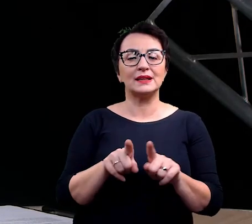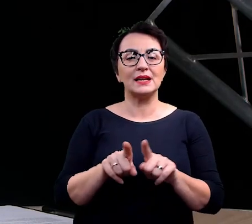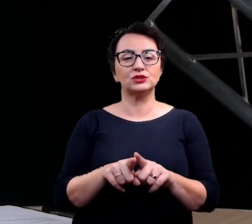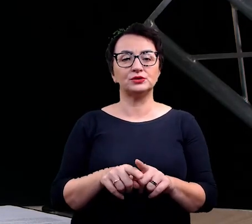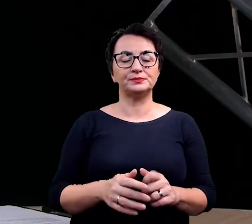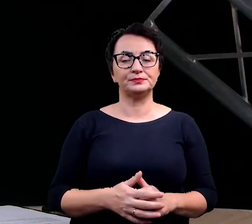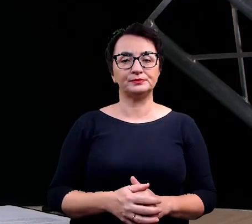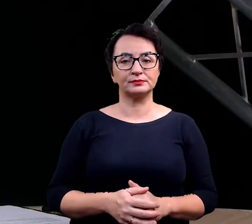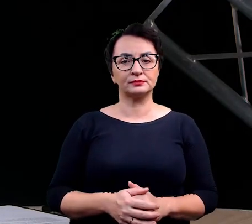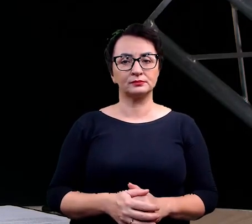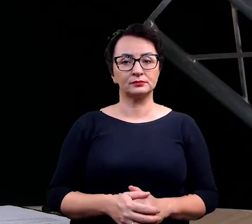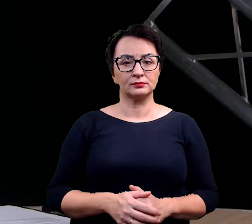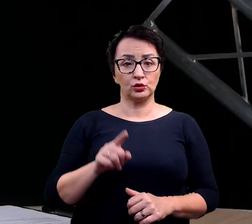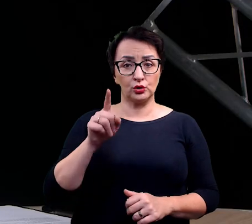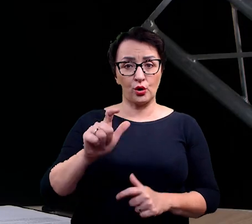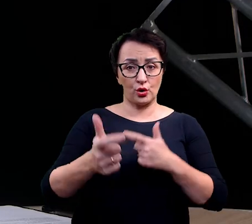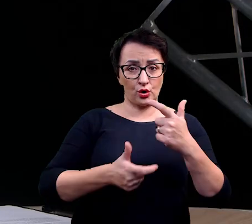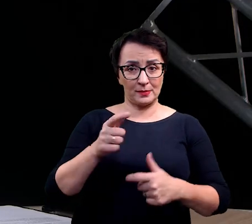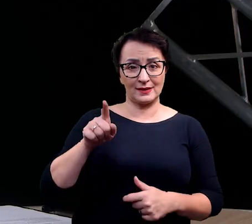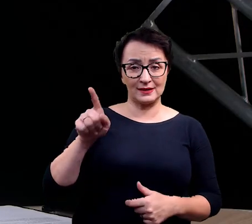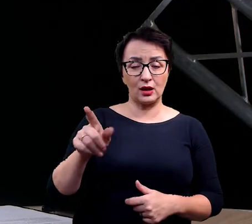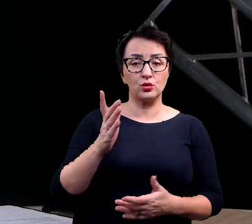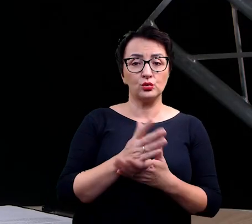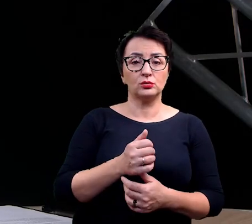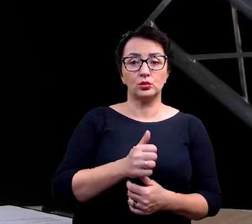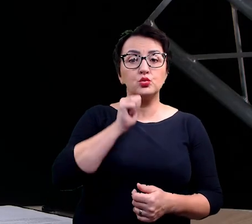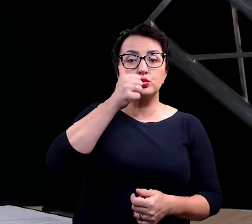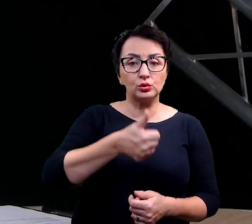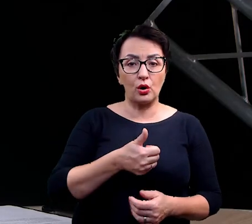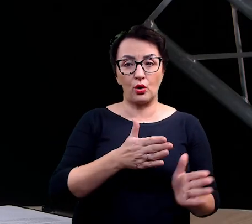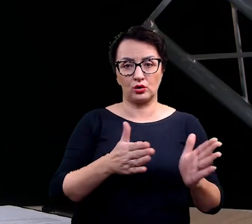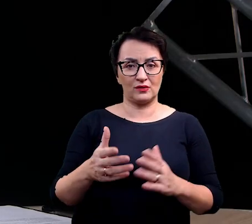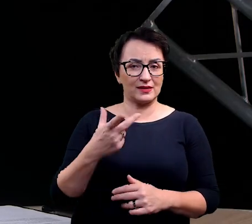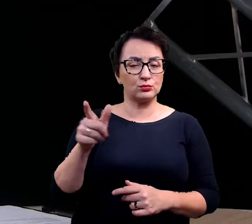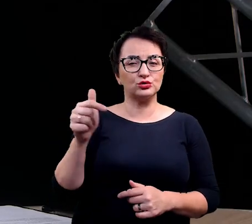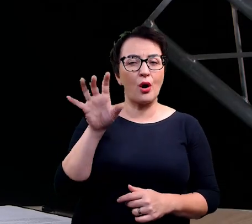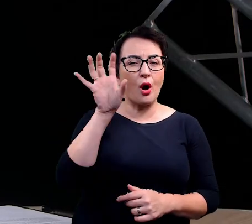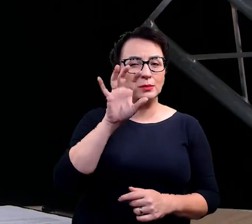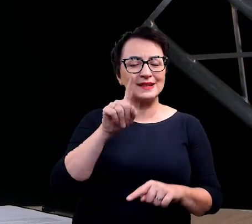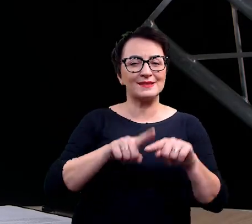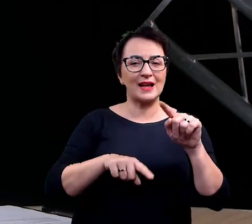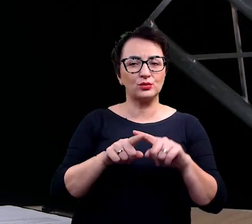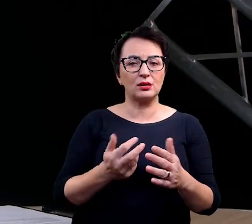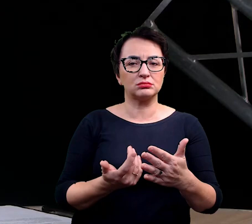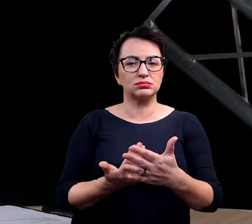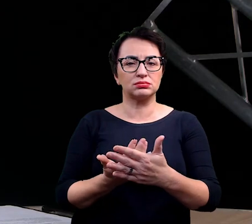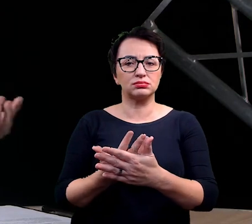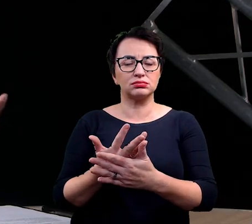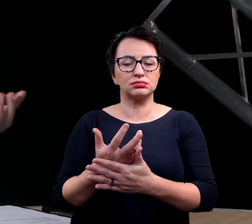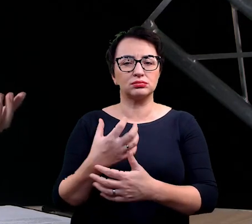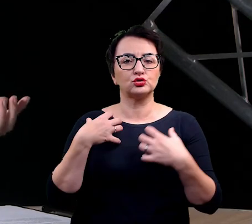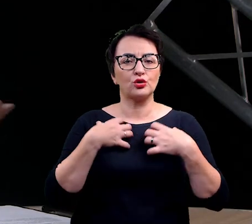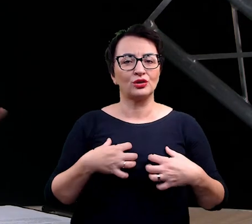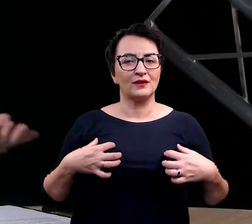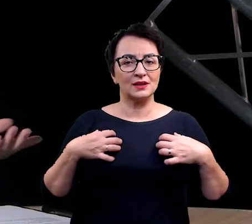pokazywał, że to, czym się zajmujesz, nie następuje z dnia na dzień i Ty musisz obserwować to, co naturalnie dzieje się w środowisku i nie możesz